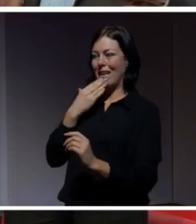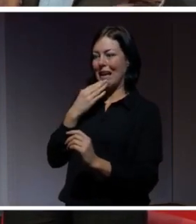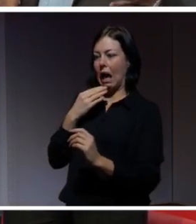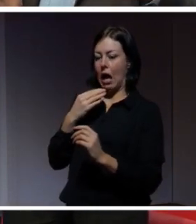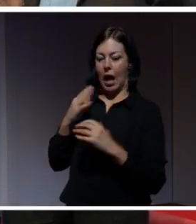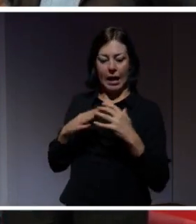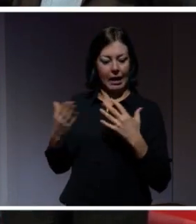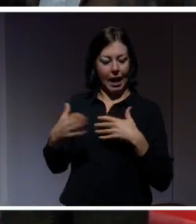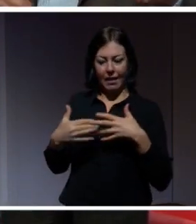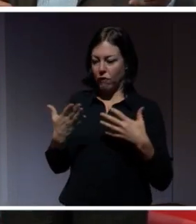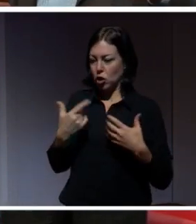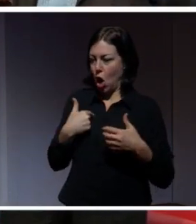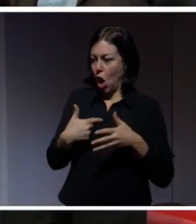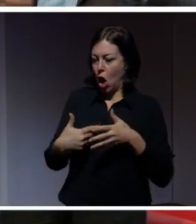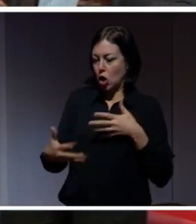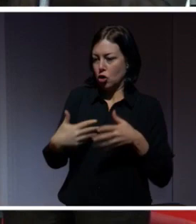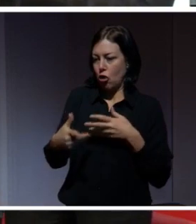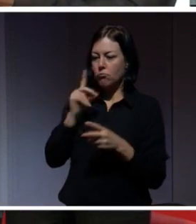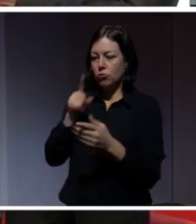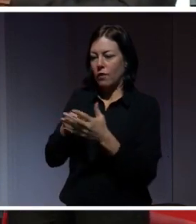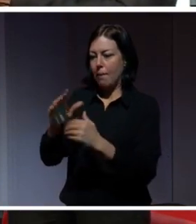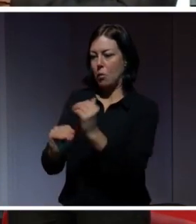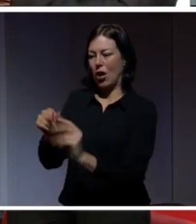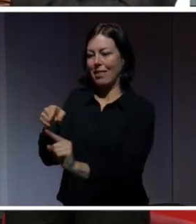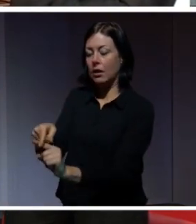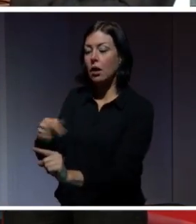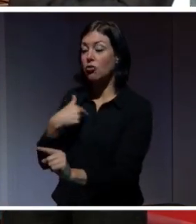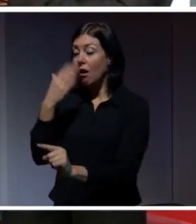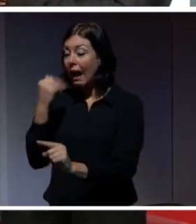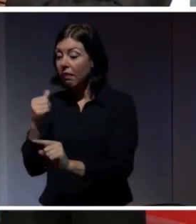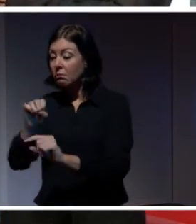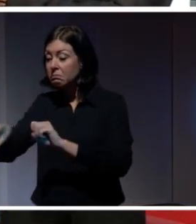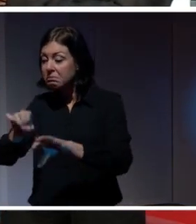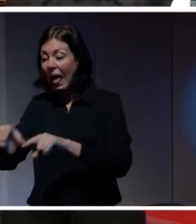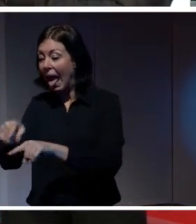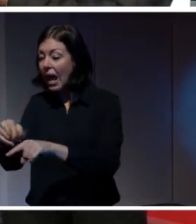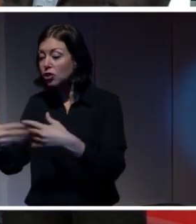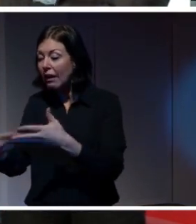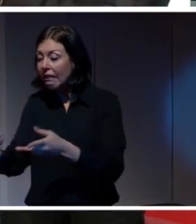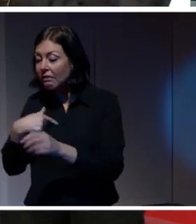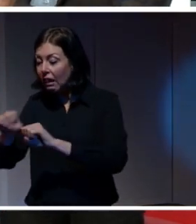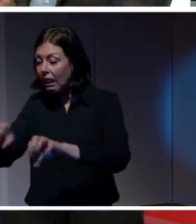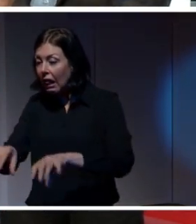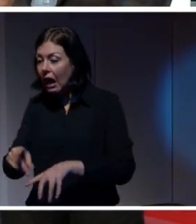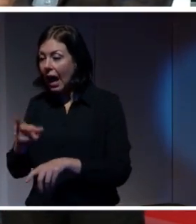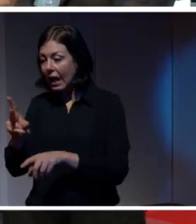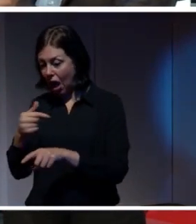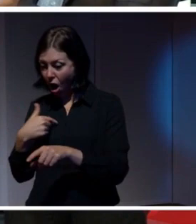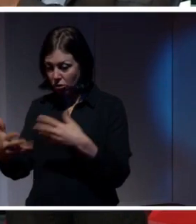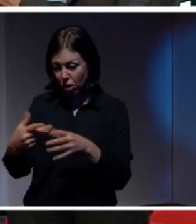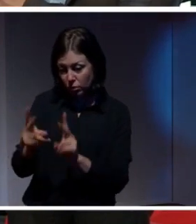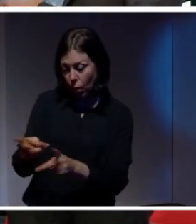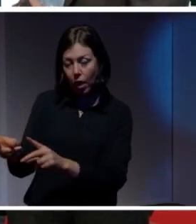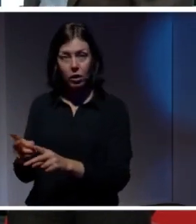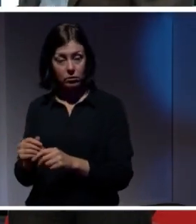bilden, då kan jag ju faktiskt selektivt välja att säga att de här handlingarna utför jag inte. Eller utför dem i en skyddad browser eller